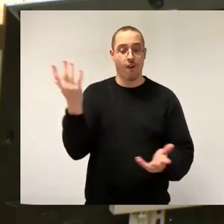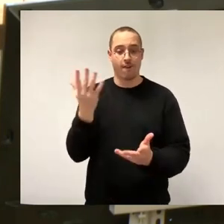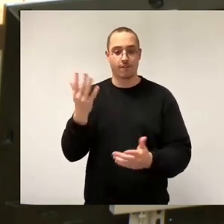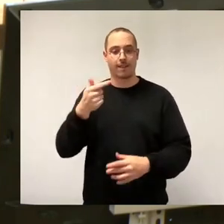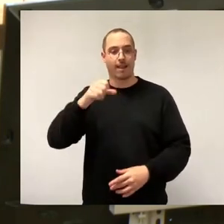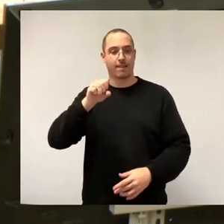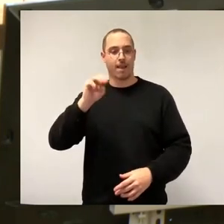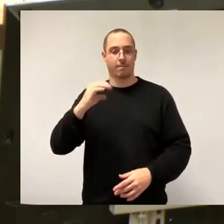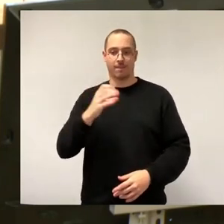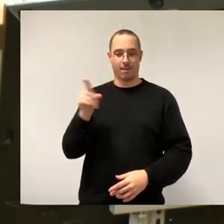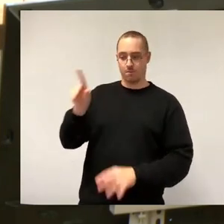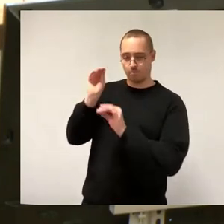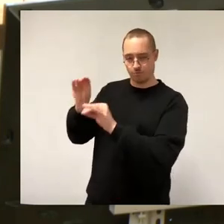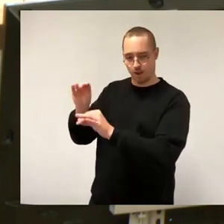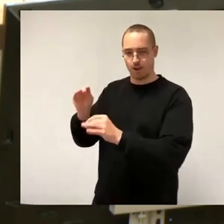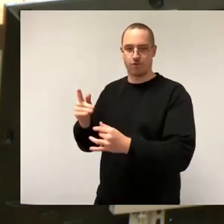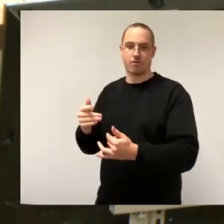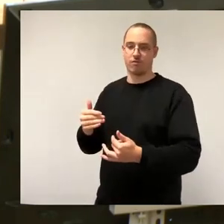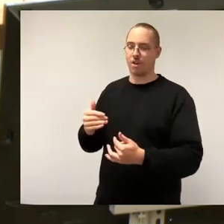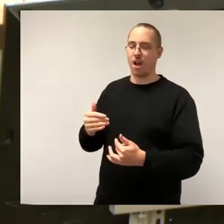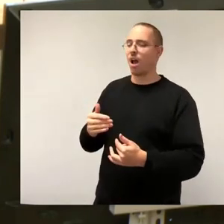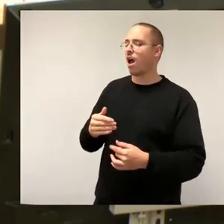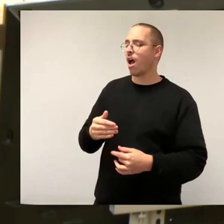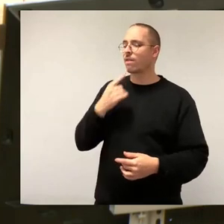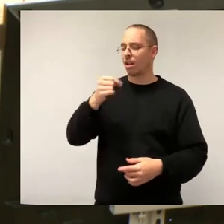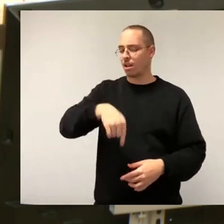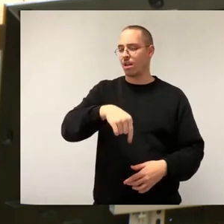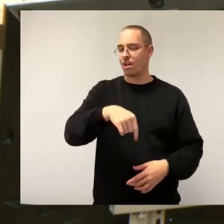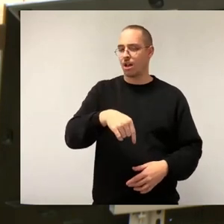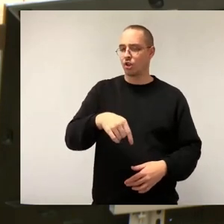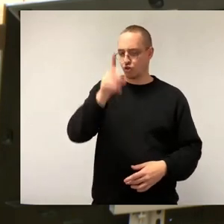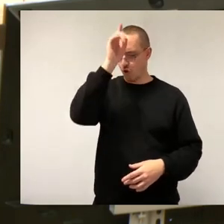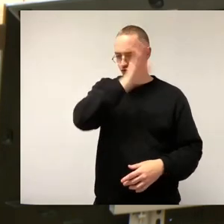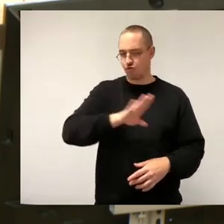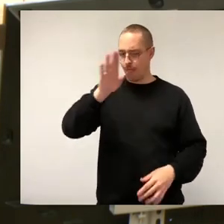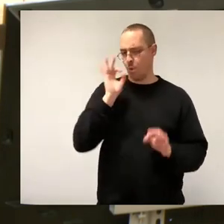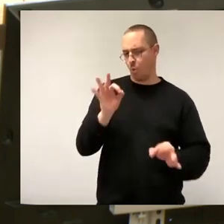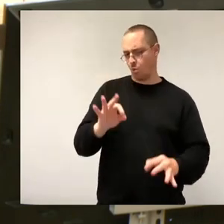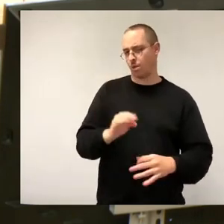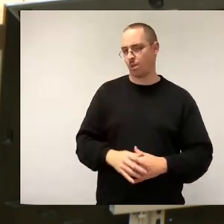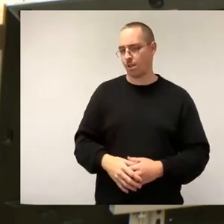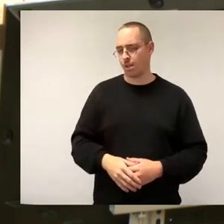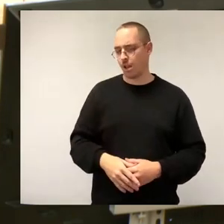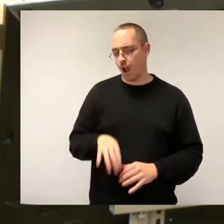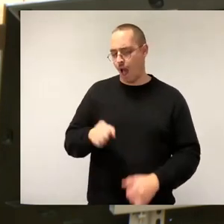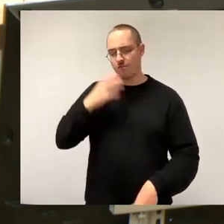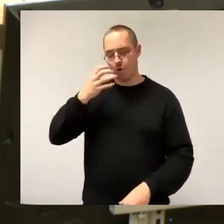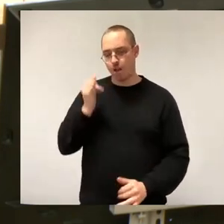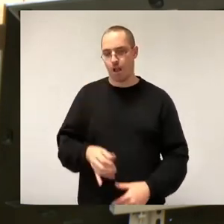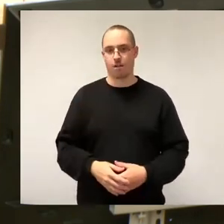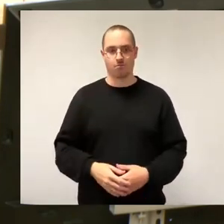Und wer hier lacht, der scheint offensichtlich keinen Einblick in die Vorgänge zu haben. Mit dieser Ansiedlung machen wir